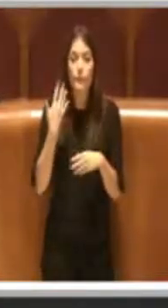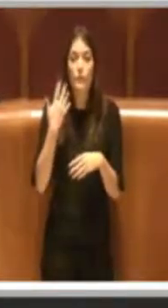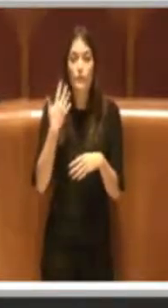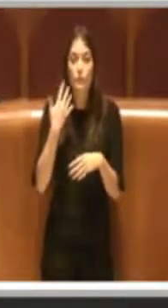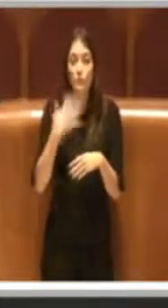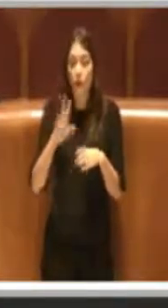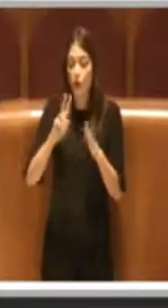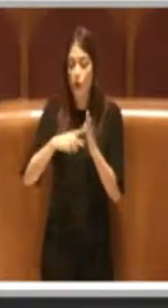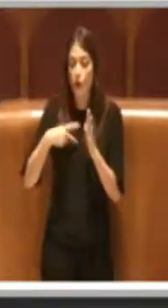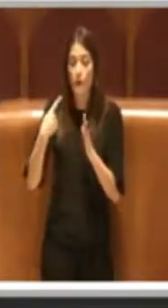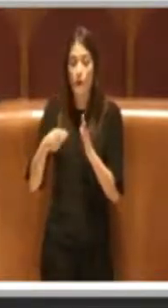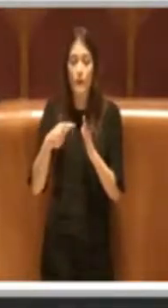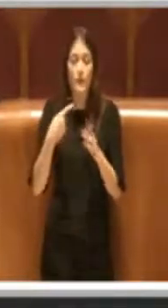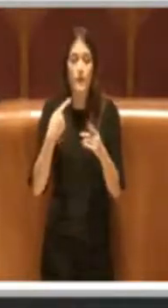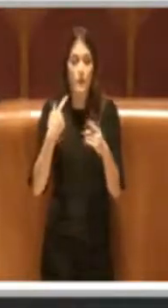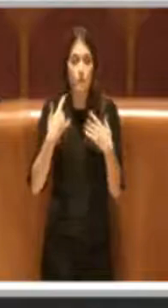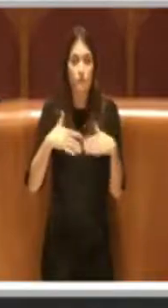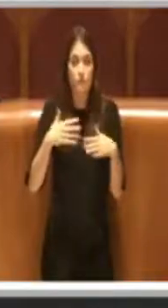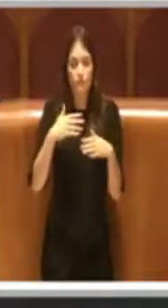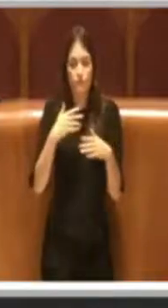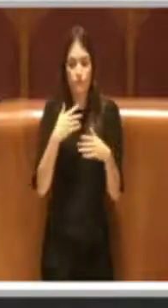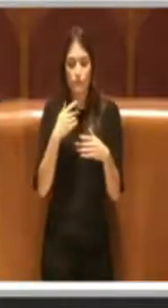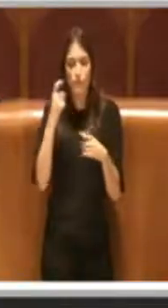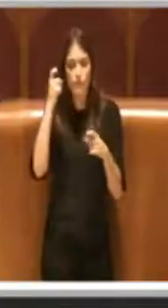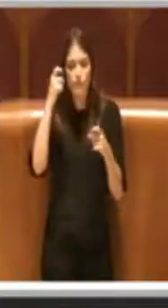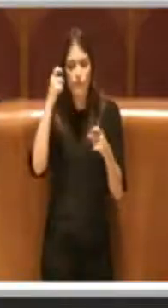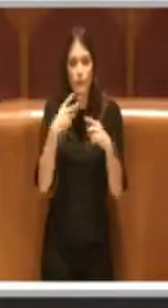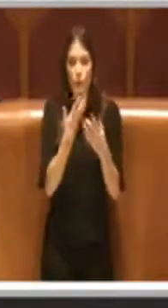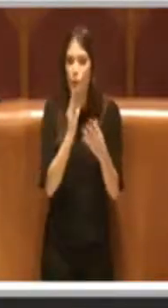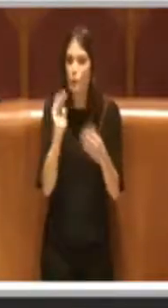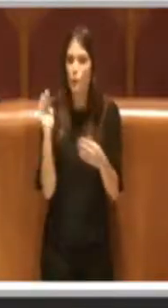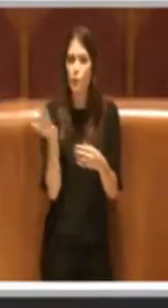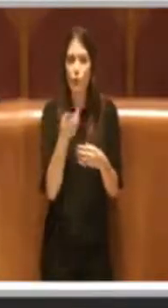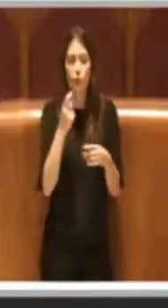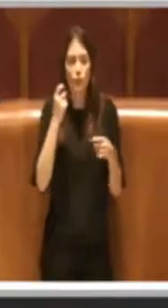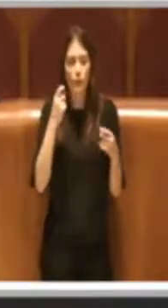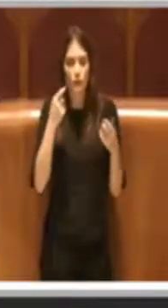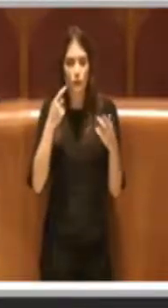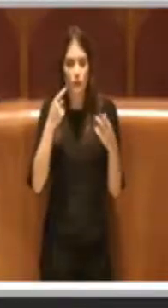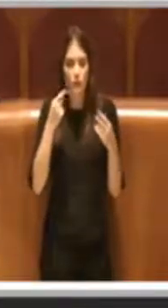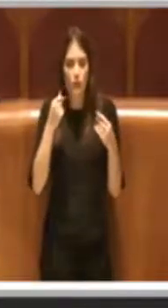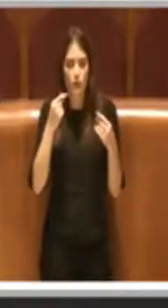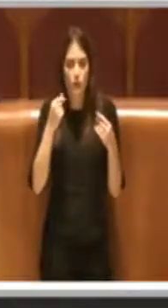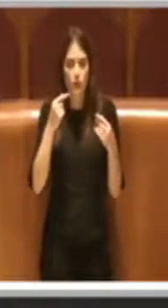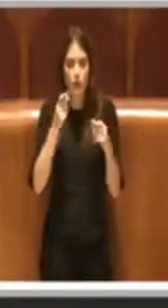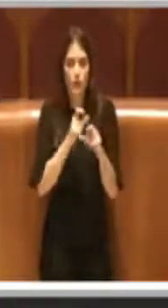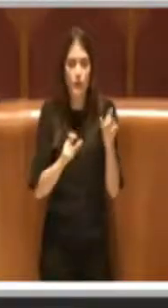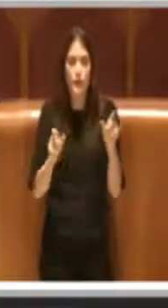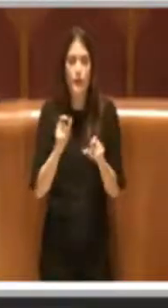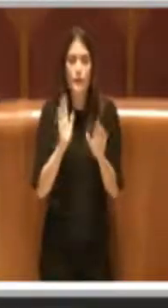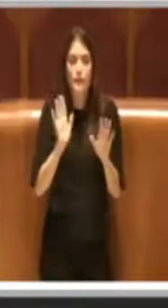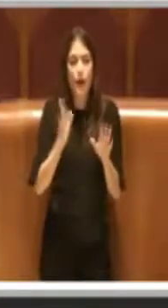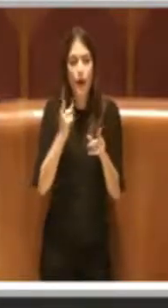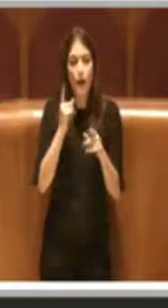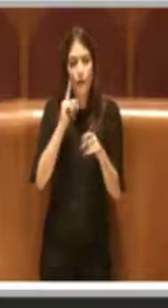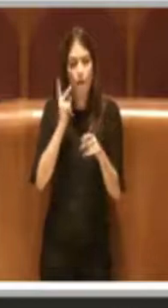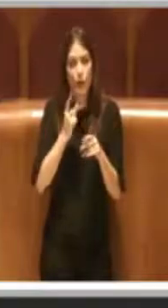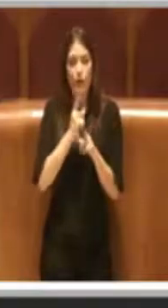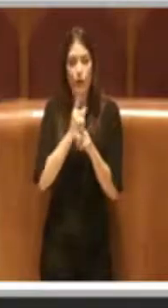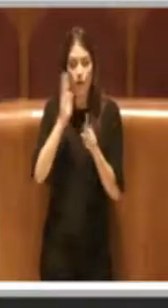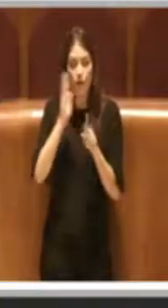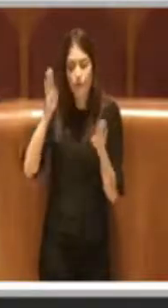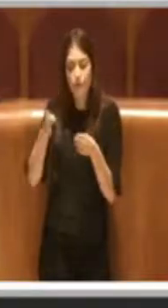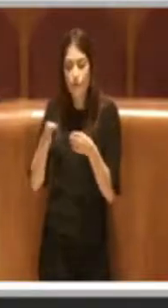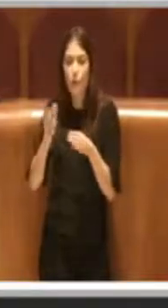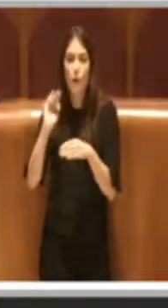tutti i cittadini da tanti punti di vista, ma è importante avere un'attenzione particolare per le categorie più fragili della nostra società, che si